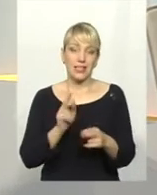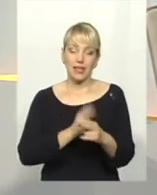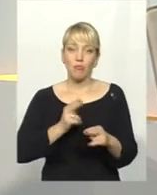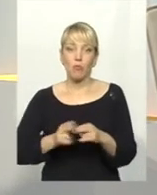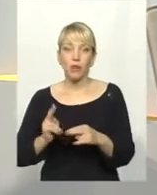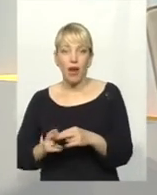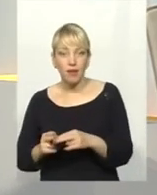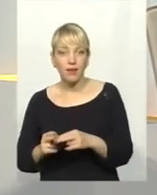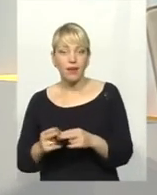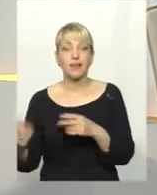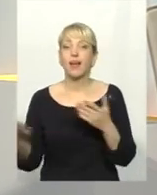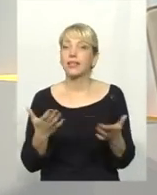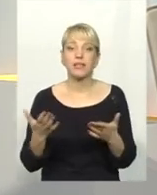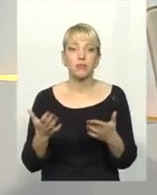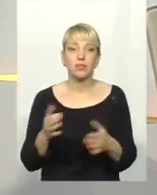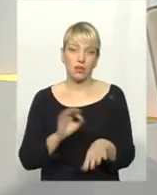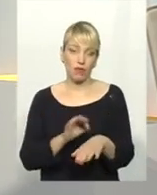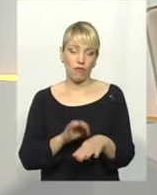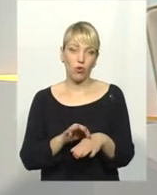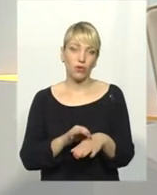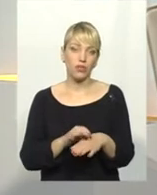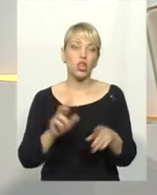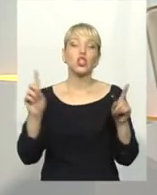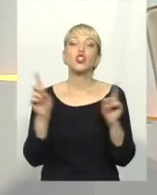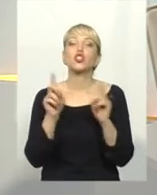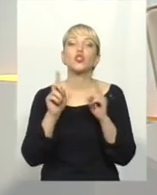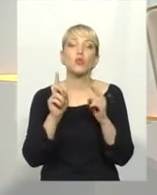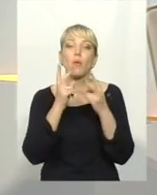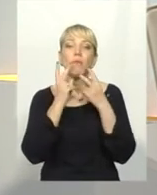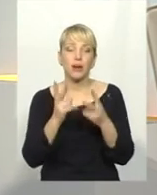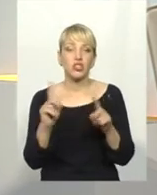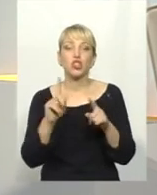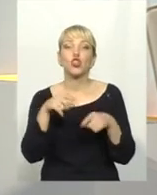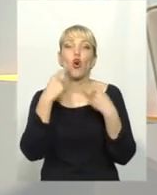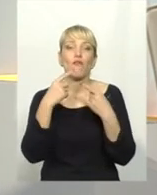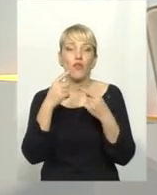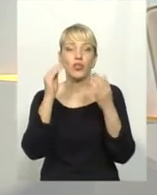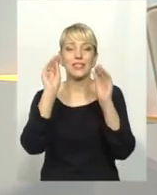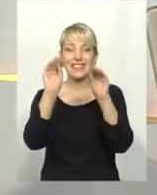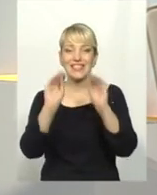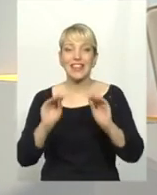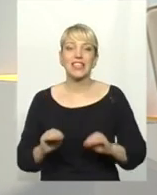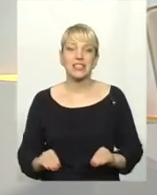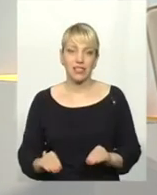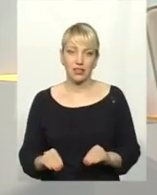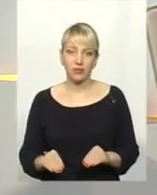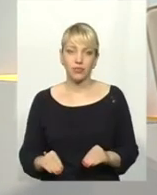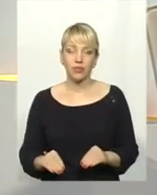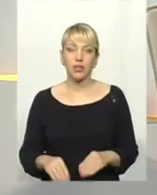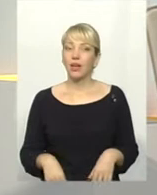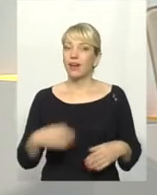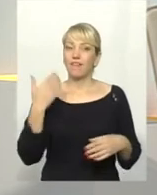яким захворюванням? Що каже статистика? Що бачите ви як фахіваці? Ну, ви